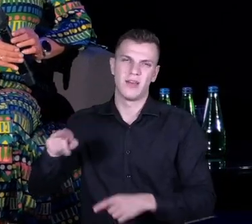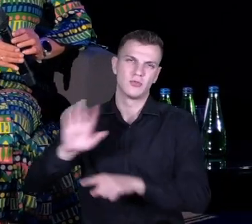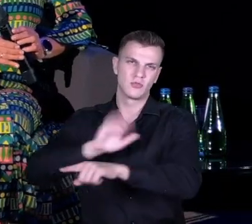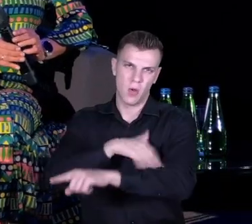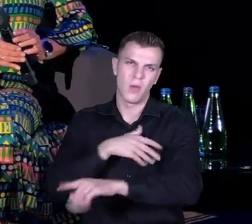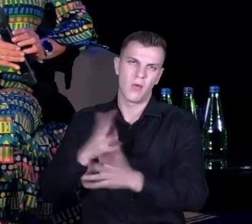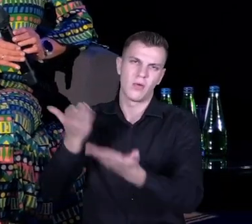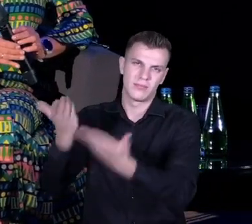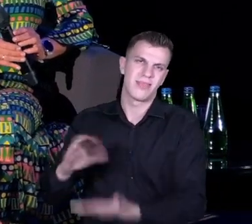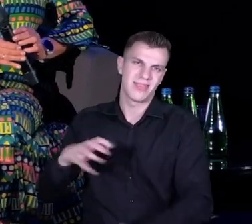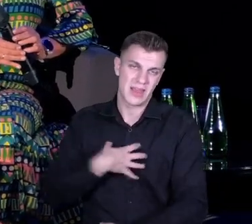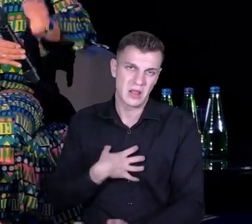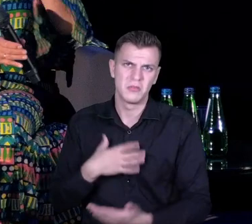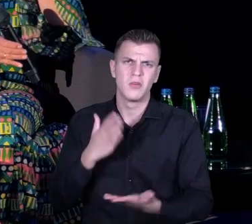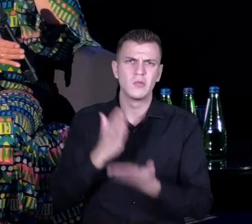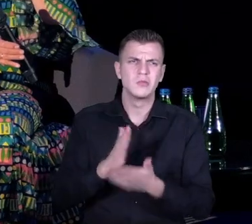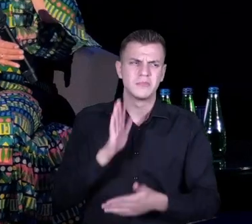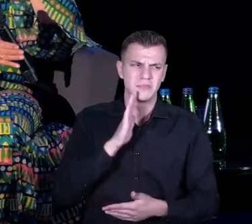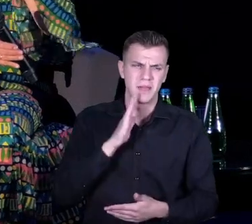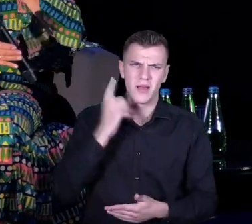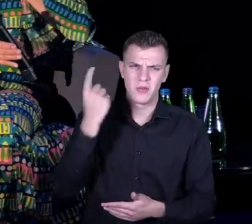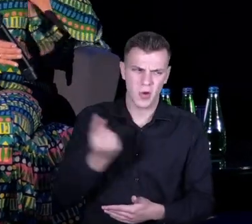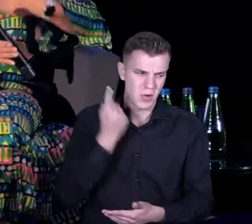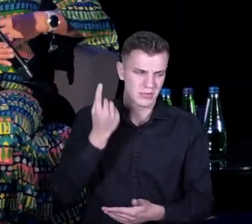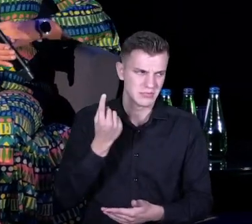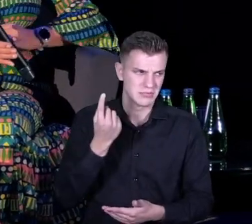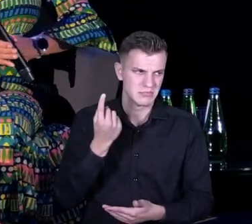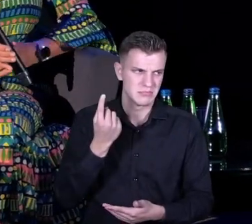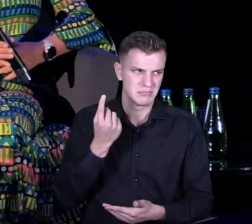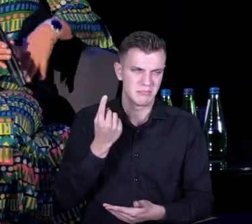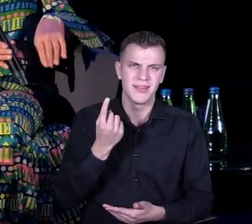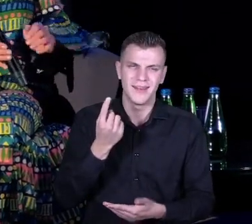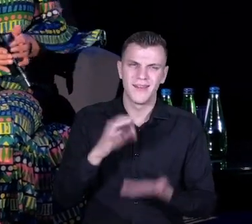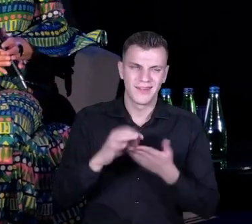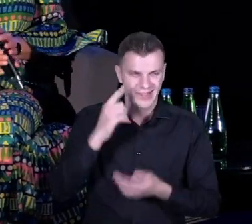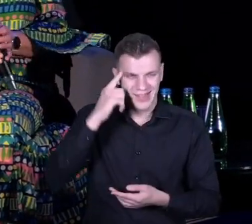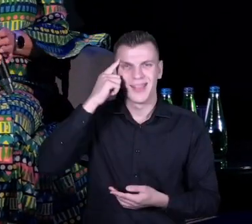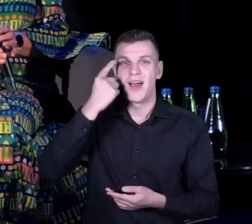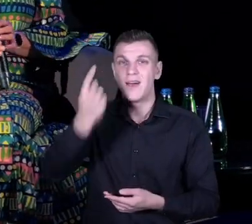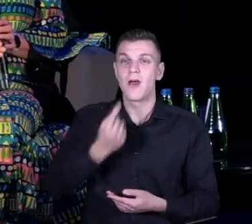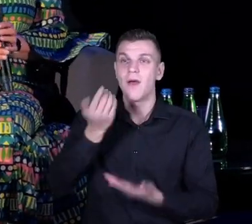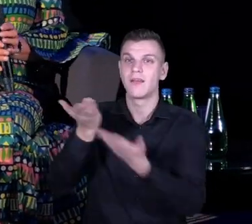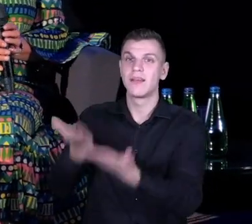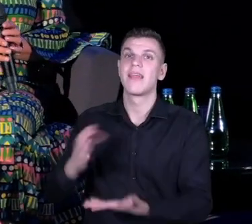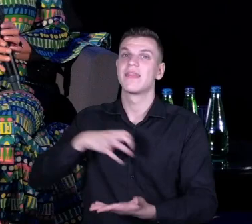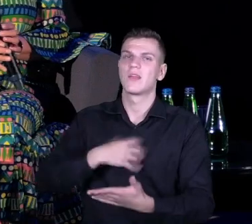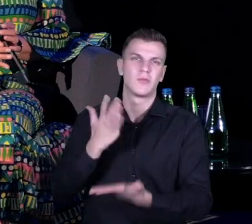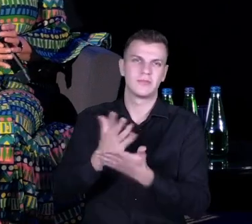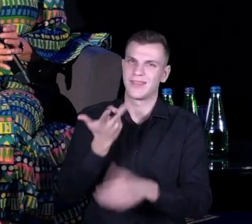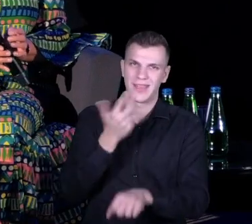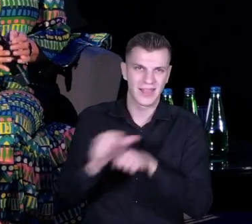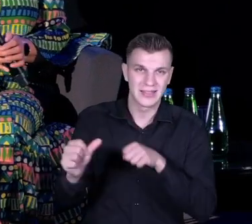nie rok, no tak może się zrobić sentimentalnie rzeczywiście, bo akurat rok mija, jak Ewa przestała być dyrektorką. Jak my jeździliśmy,